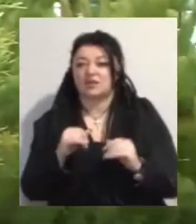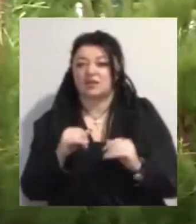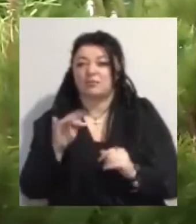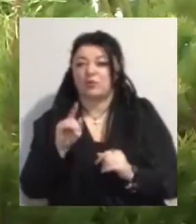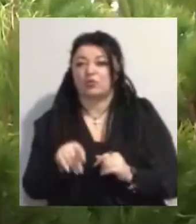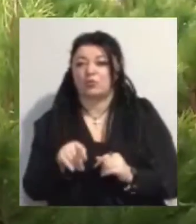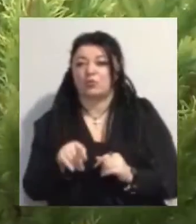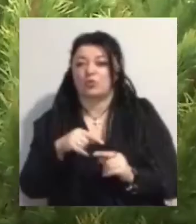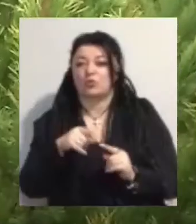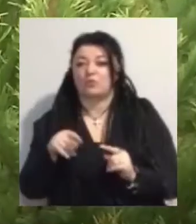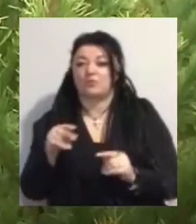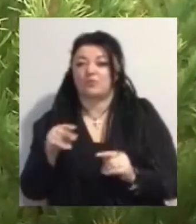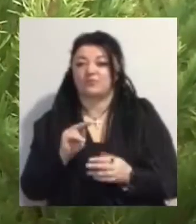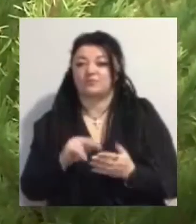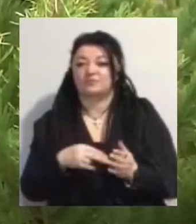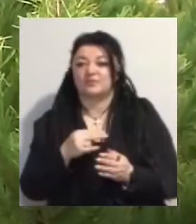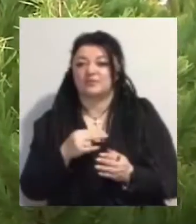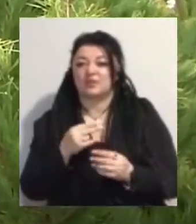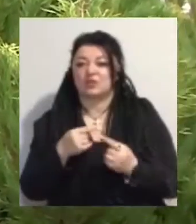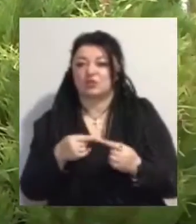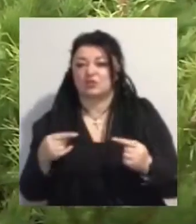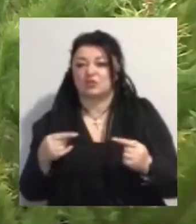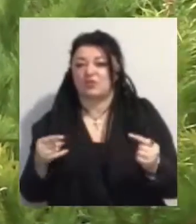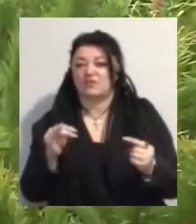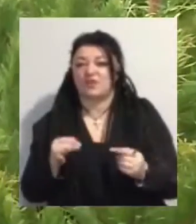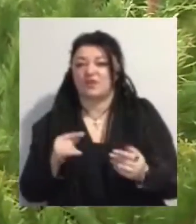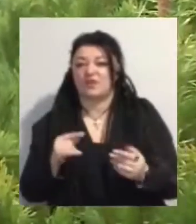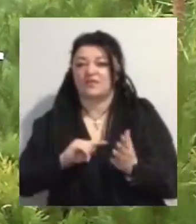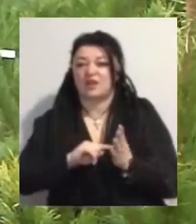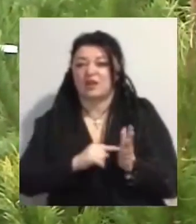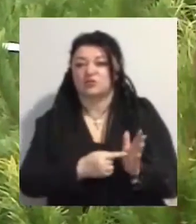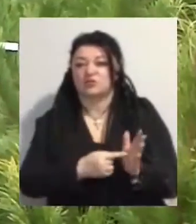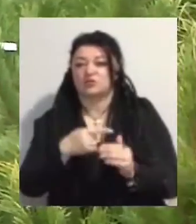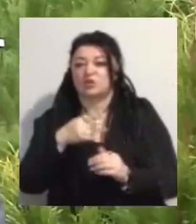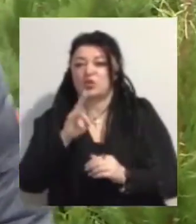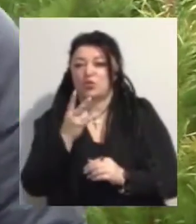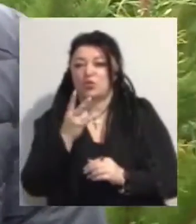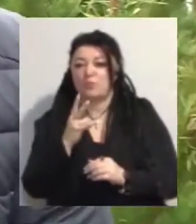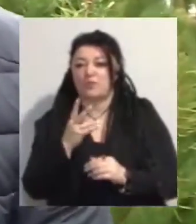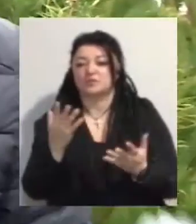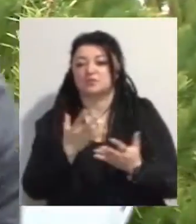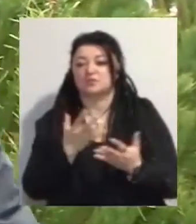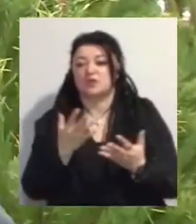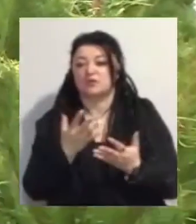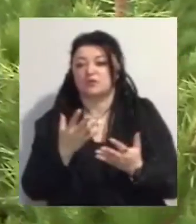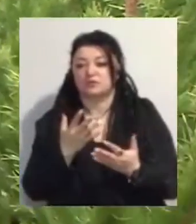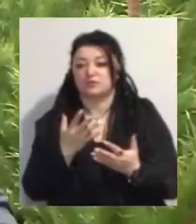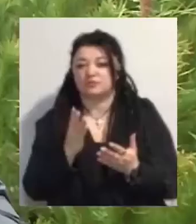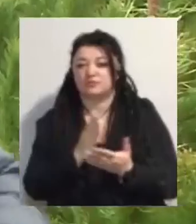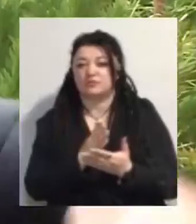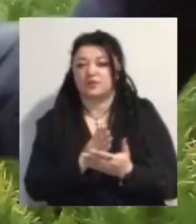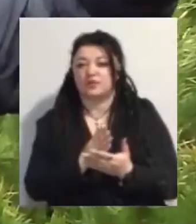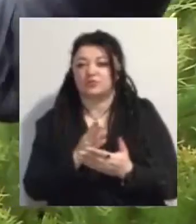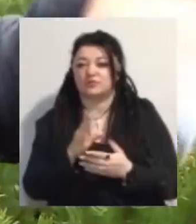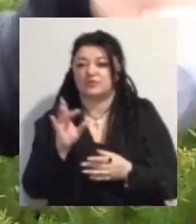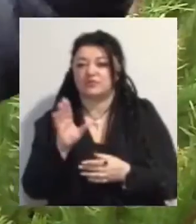виписана товаро-транспортна наклада, на якій вказується номер, з якого, по якому вони мають від розміру,